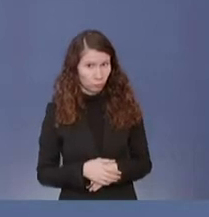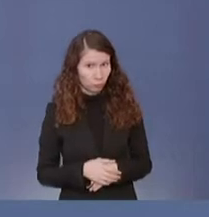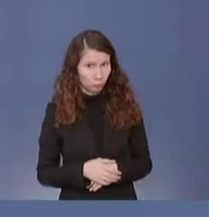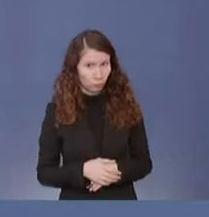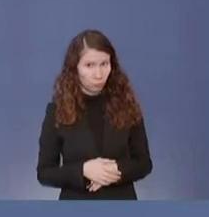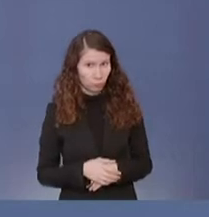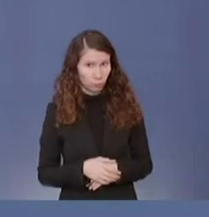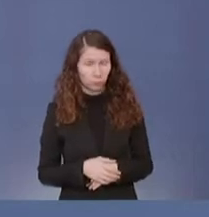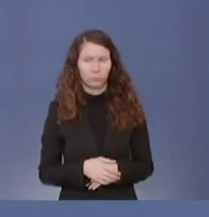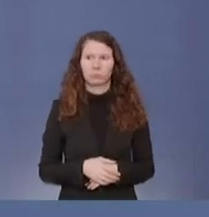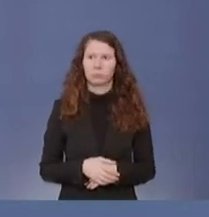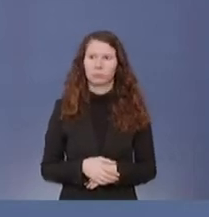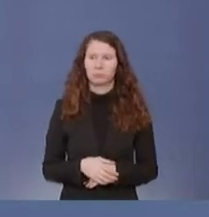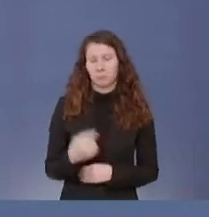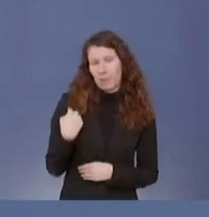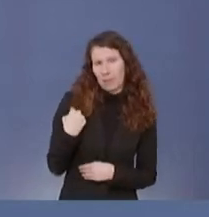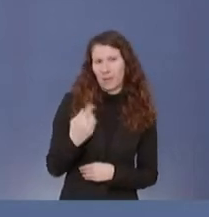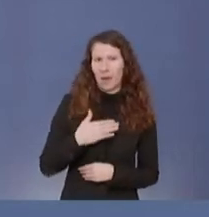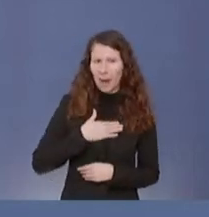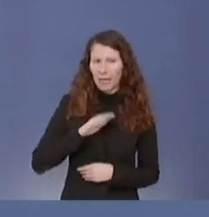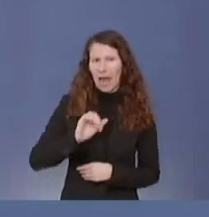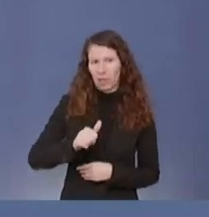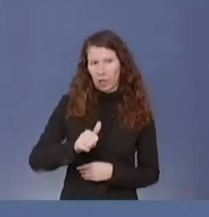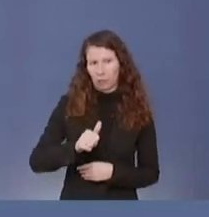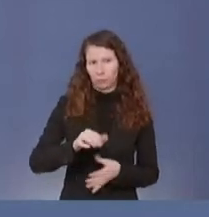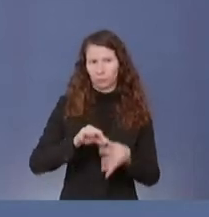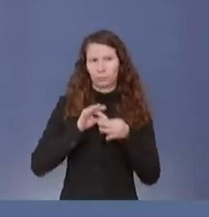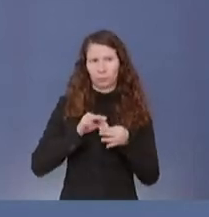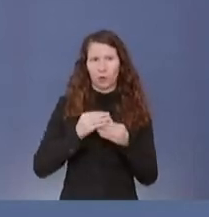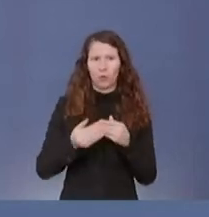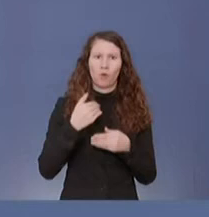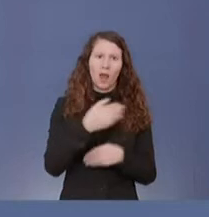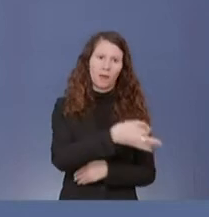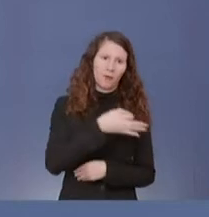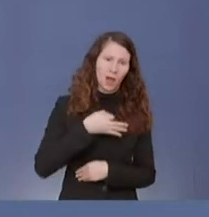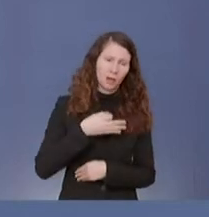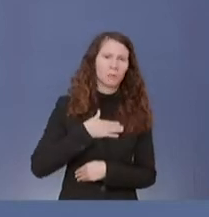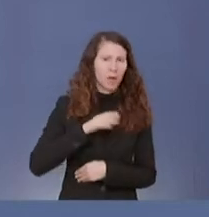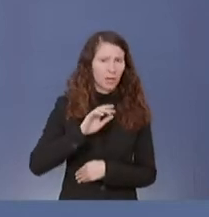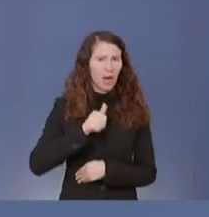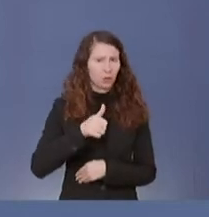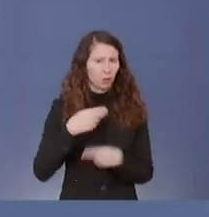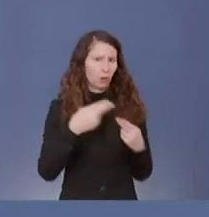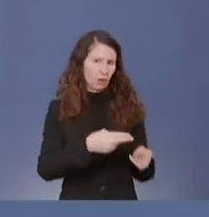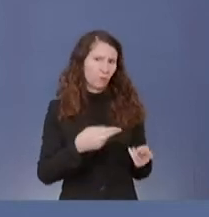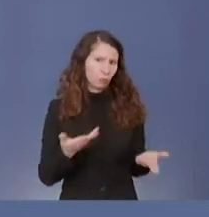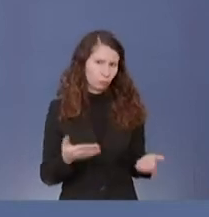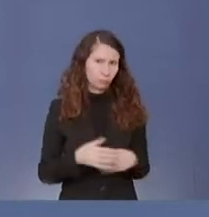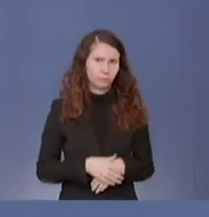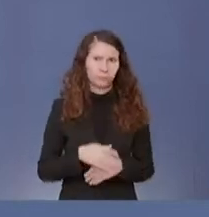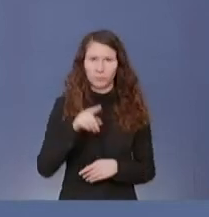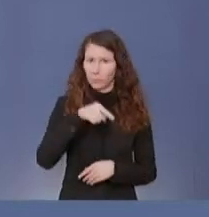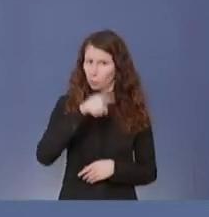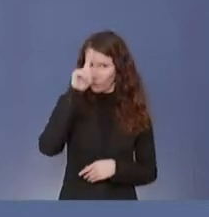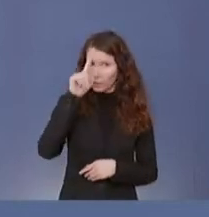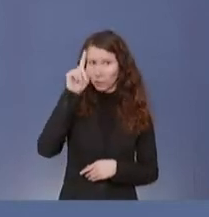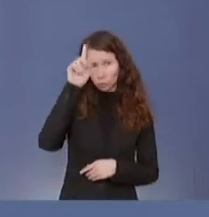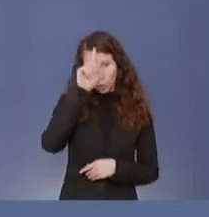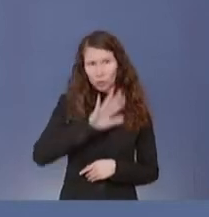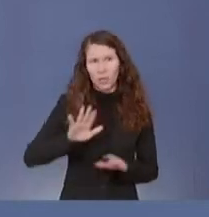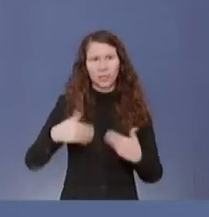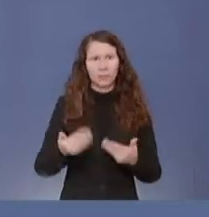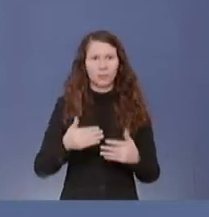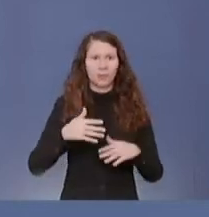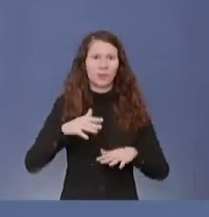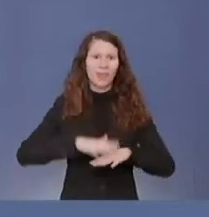Das war zunächst mal meine Einschätzung auf die Frage, die da gegeben wurde. Sie wissen, dass wir in Deutschland ein Netzwerkdurchsetzungsgesetz